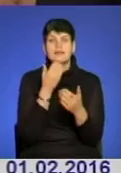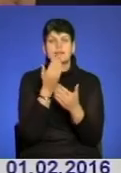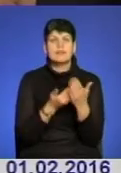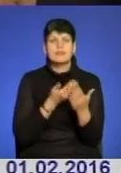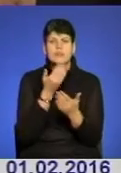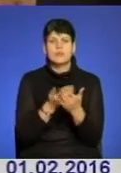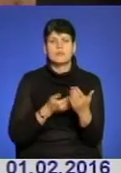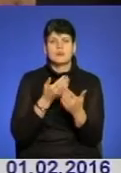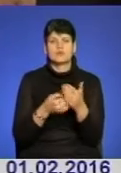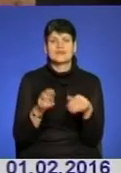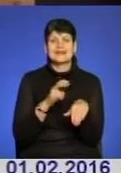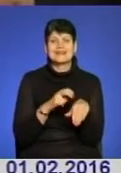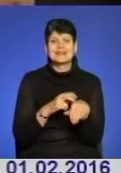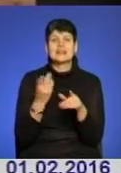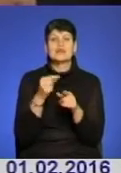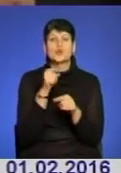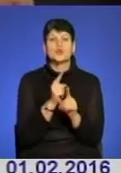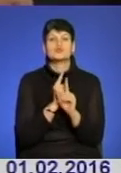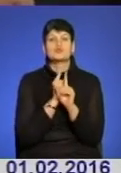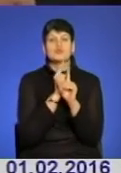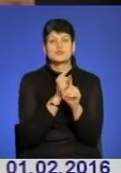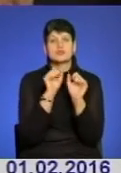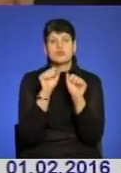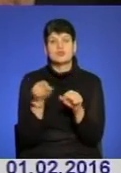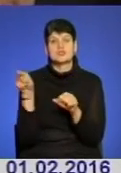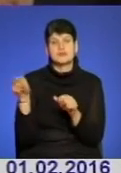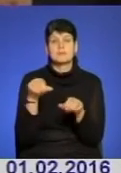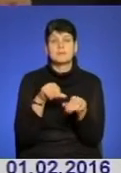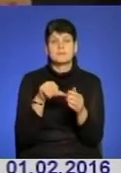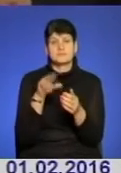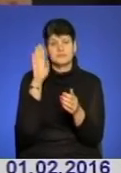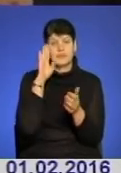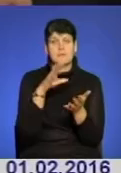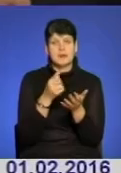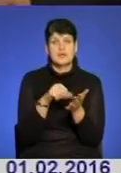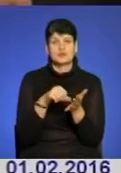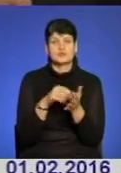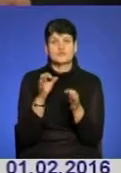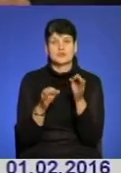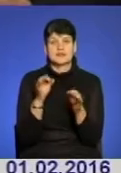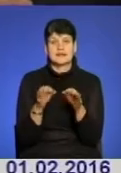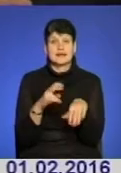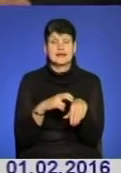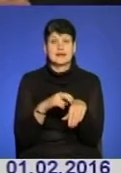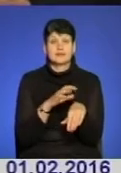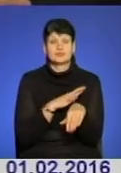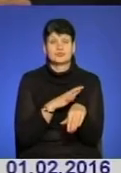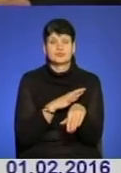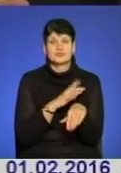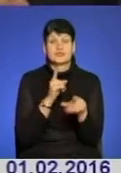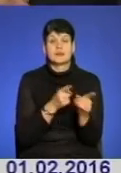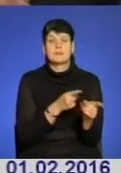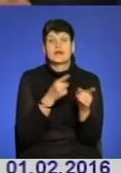того лікаря, який його супроводжував, чи може він приймати участь в судових засіданнях. Лікар був зовсім, ну він тільки його